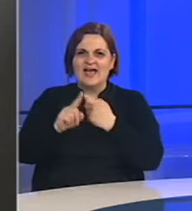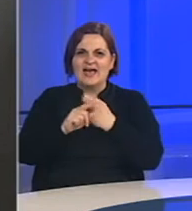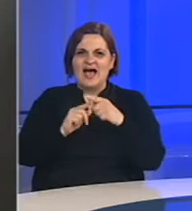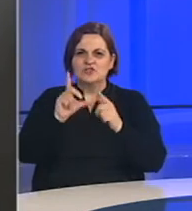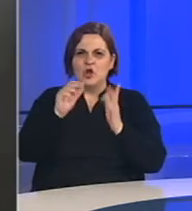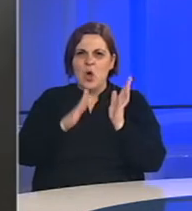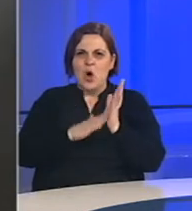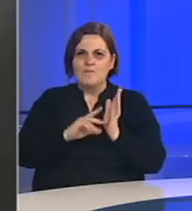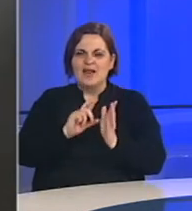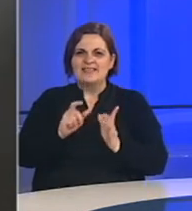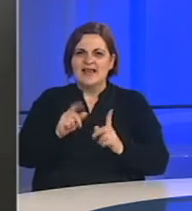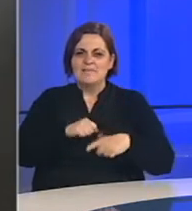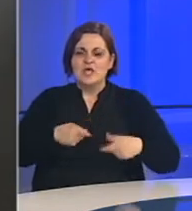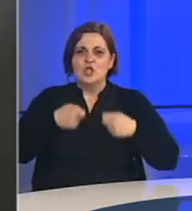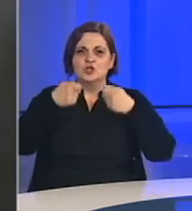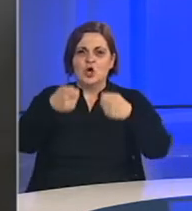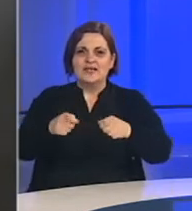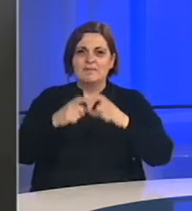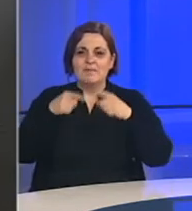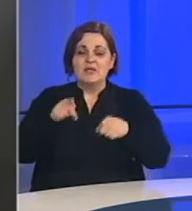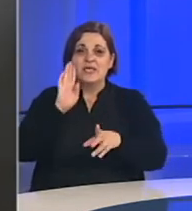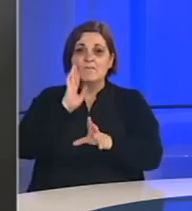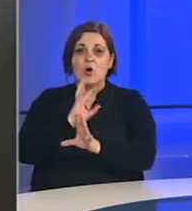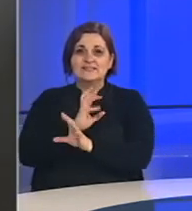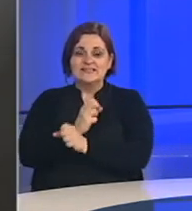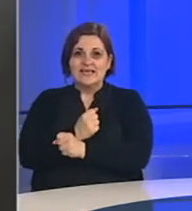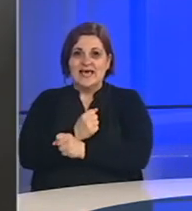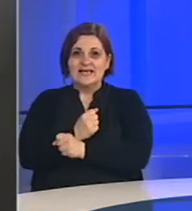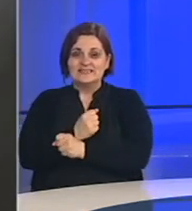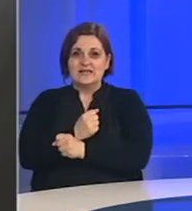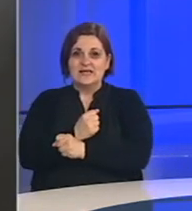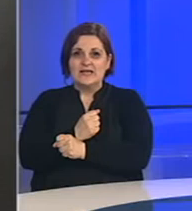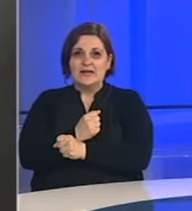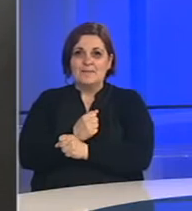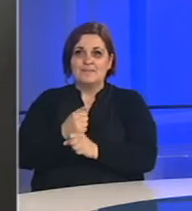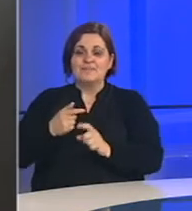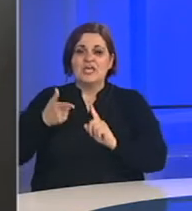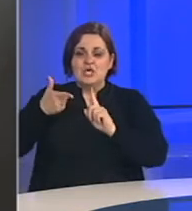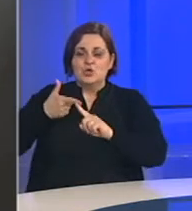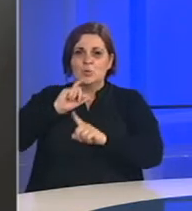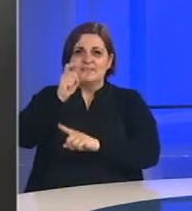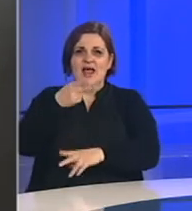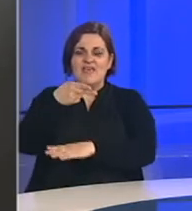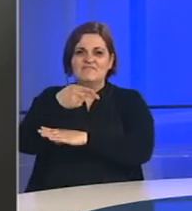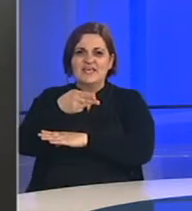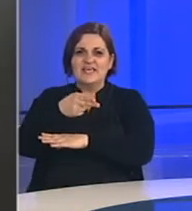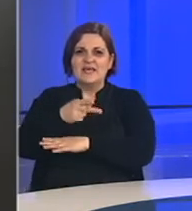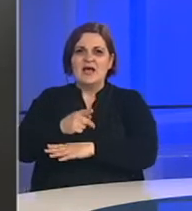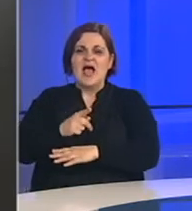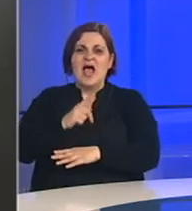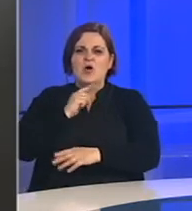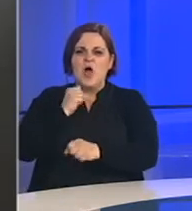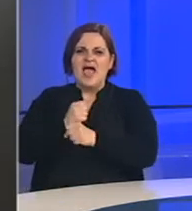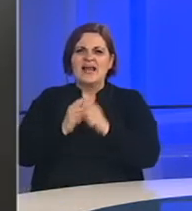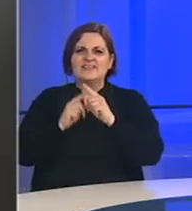Decathlon Italija je donirala maske Bosne i Hercegovine. i druga italijanska firma koja je aktivna u težnju